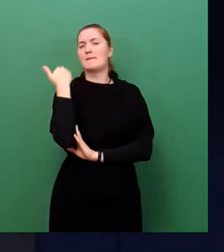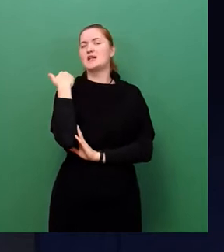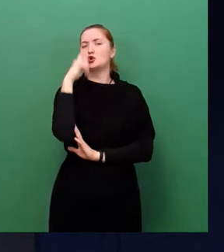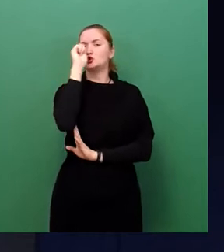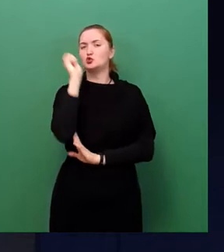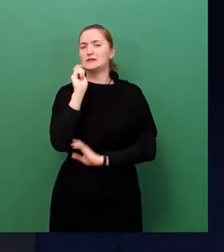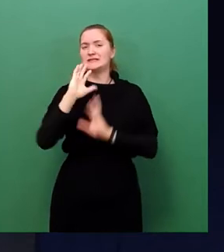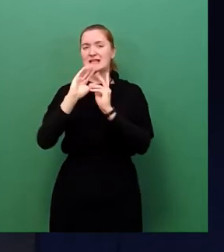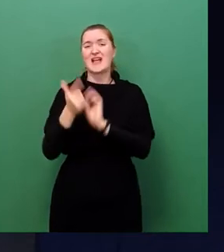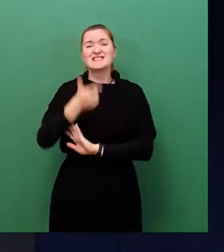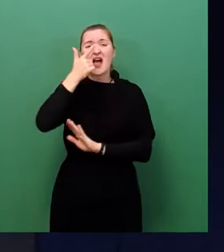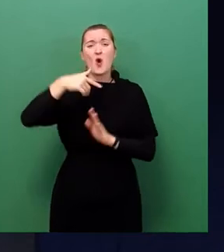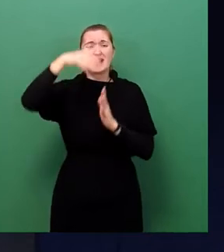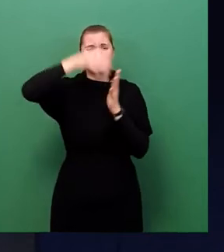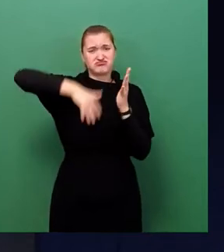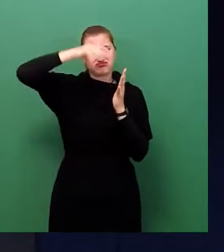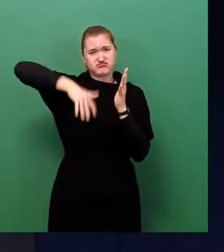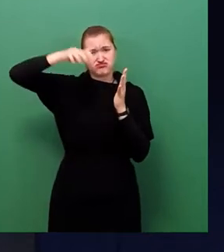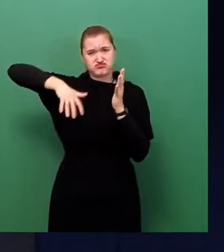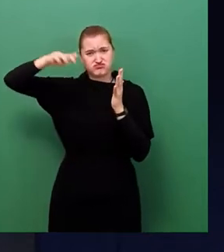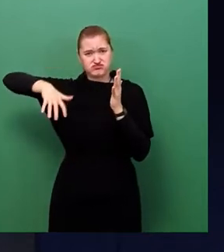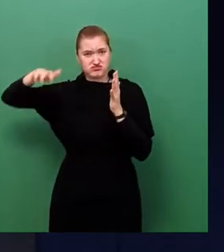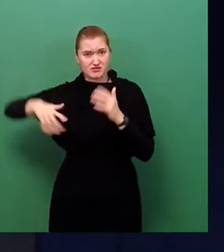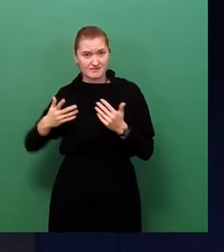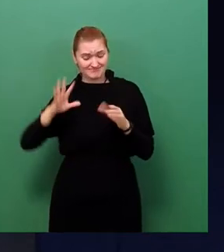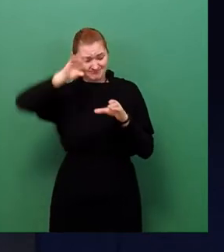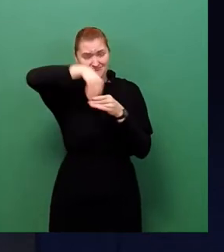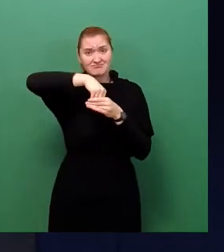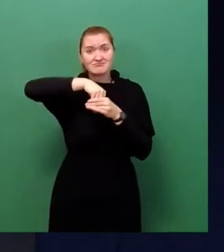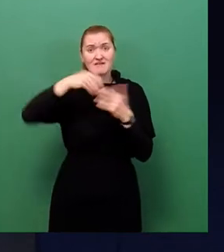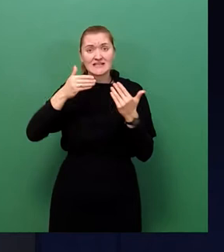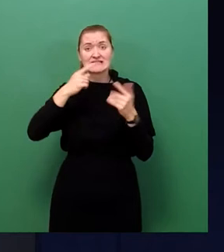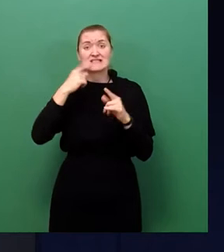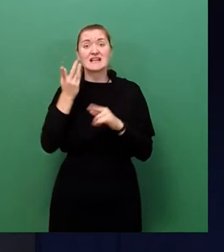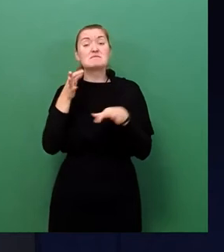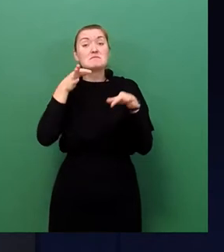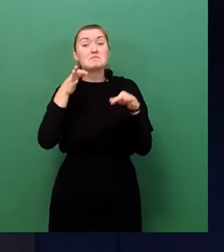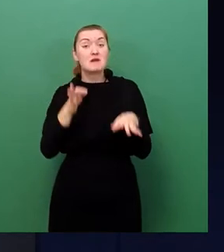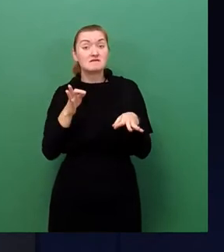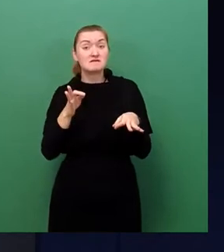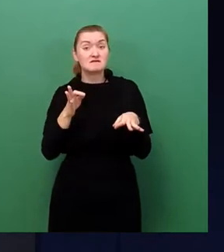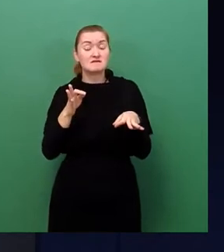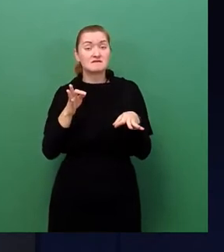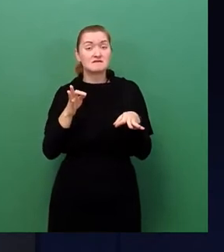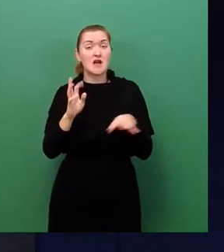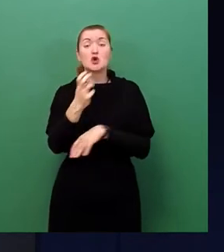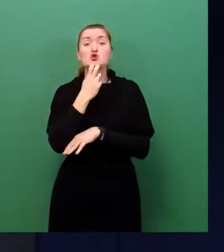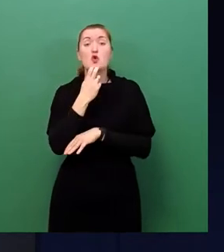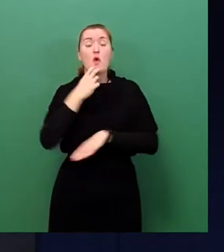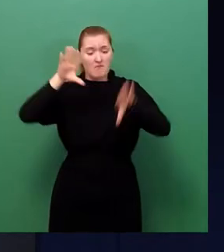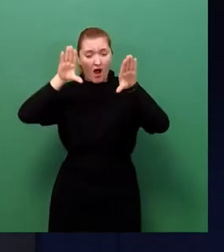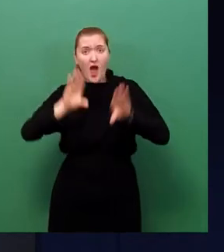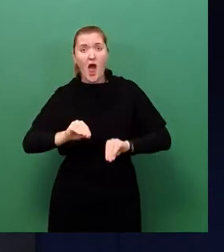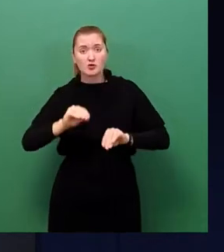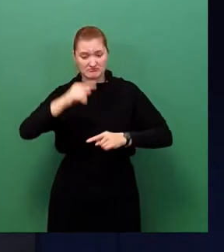Seiten umfasst. Und dort hat sie die Folgen eines langandauernden und großflächigen Stromausfalls. Und